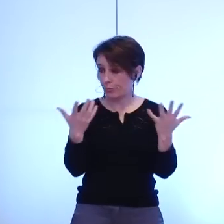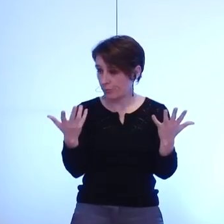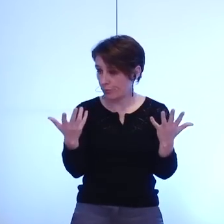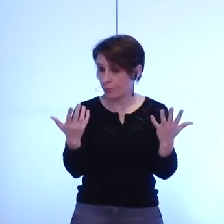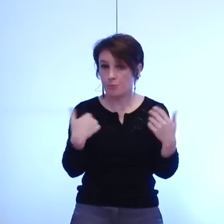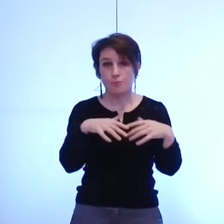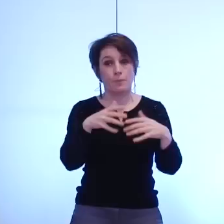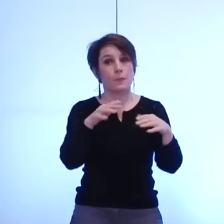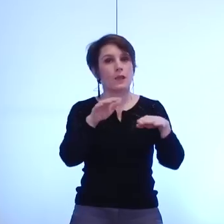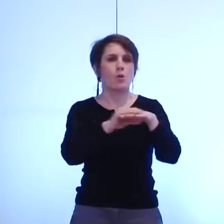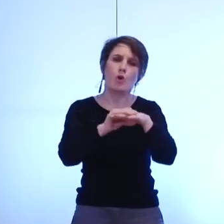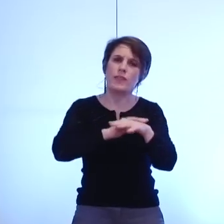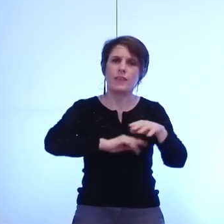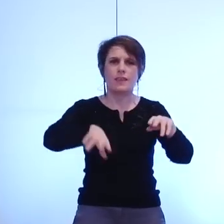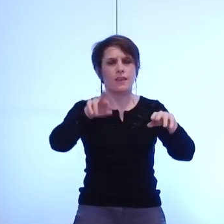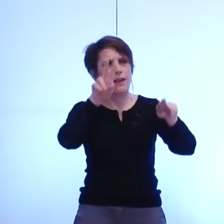rénovation thermique